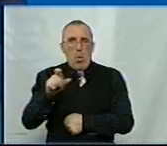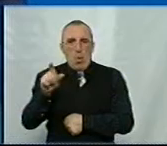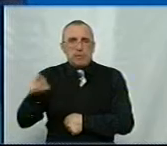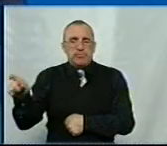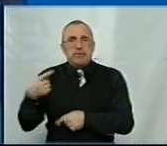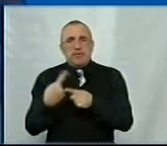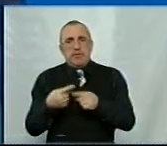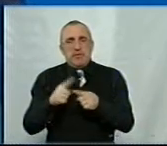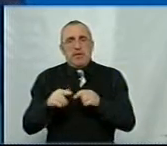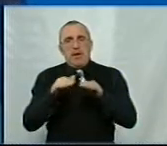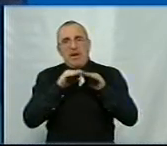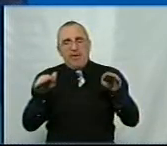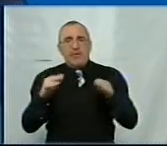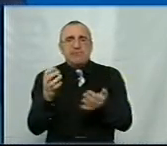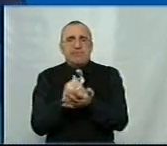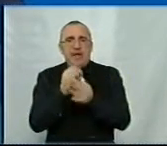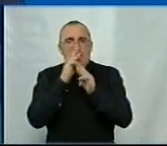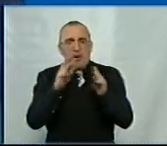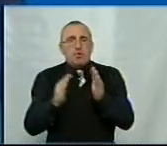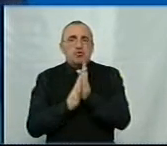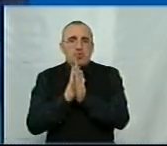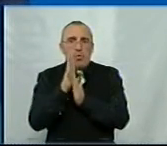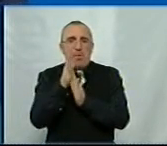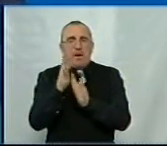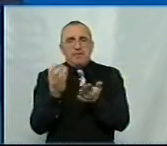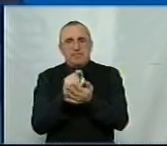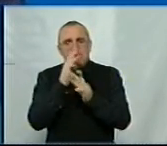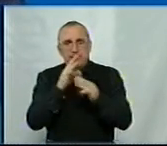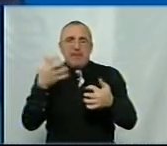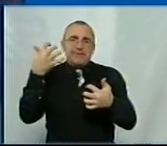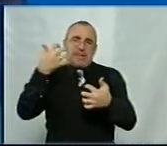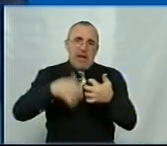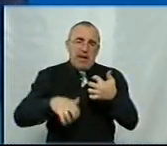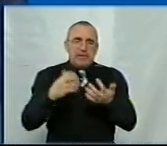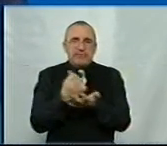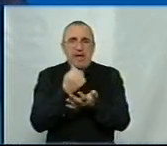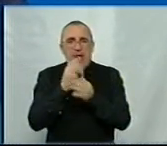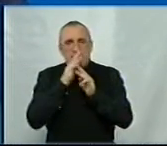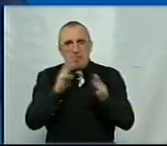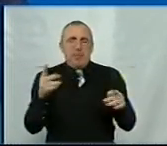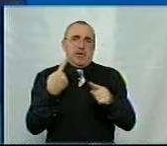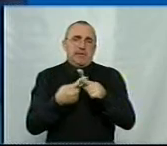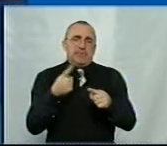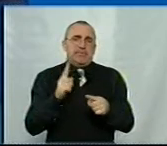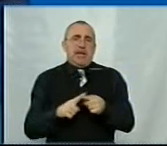Це рівень заробітної плати, це зростання заробітної плати, середньої заробітної плати, це